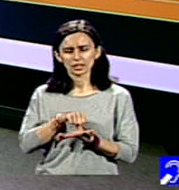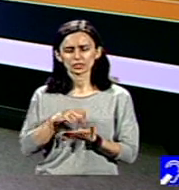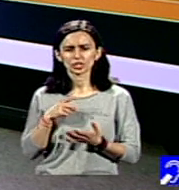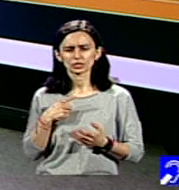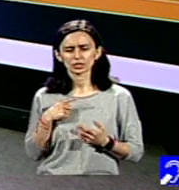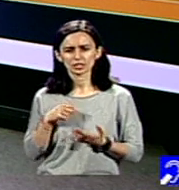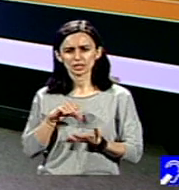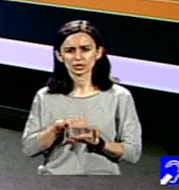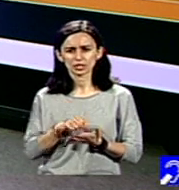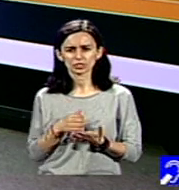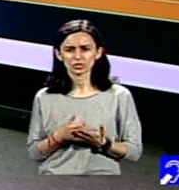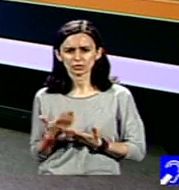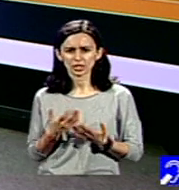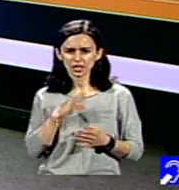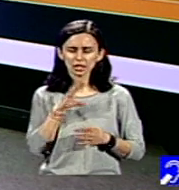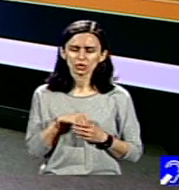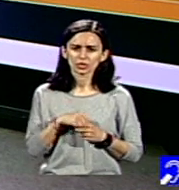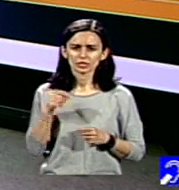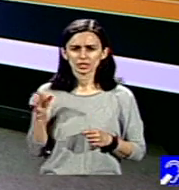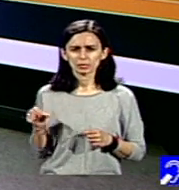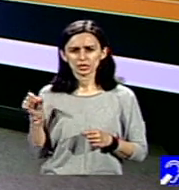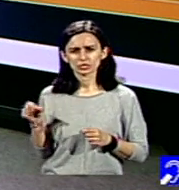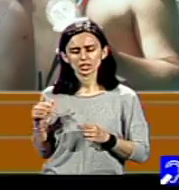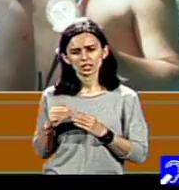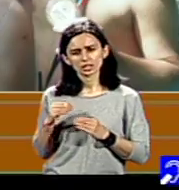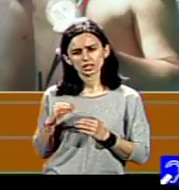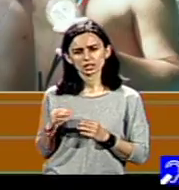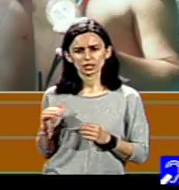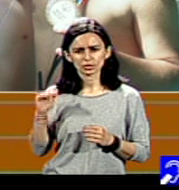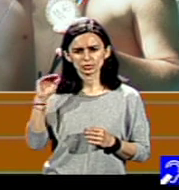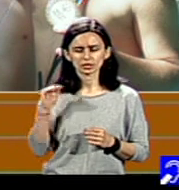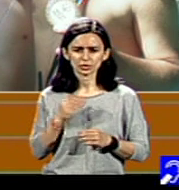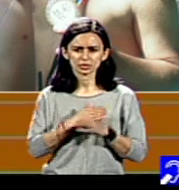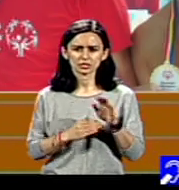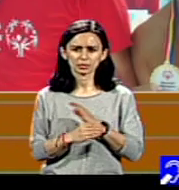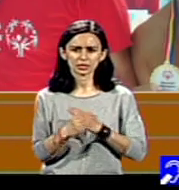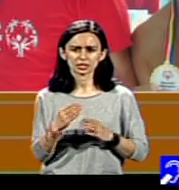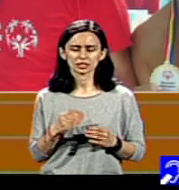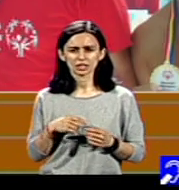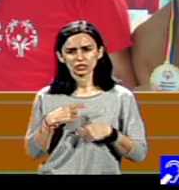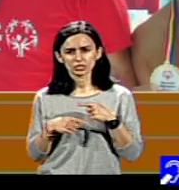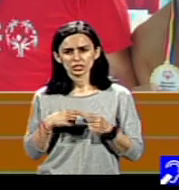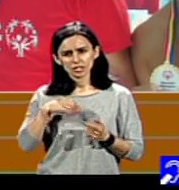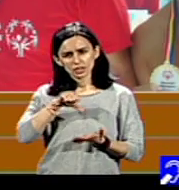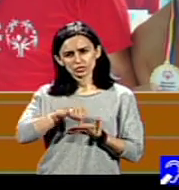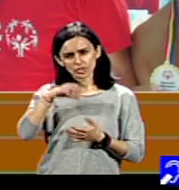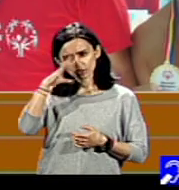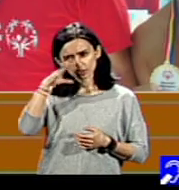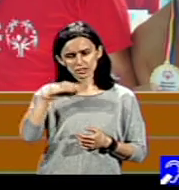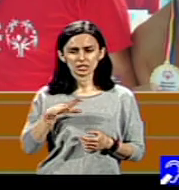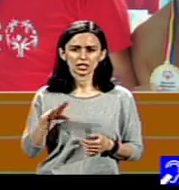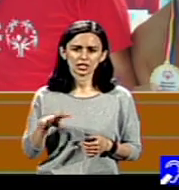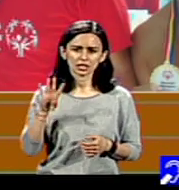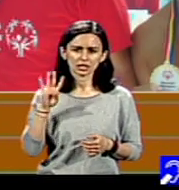rezidențial pentru persoane adulte cu dizabilități. Centrul funcționează ca un centru de zi, are o capacitate de patru